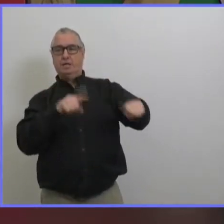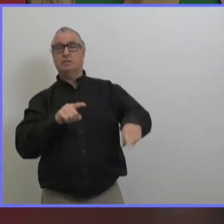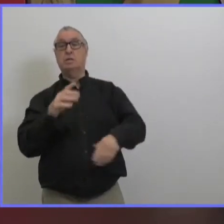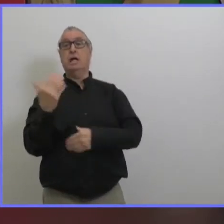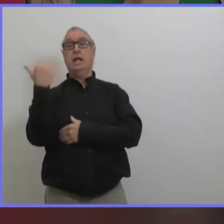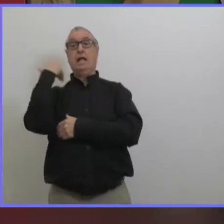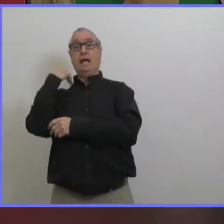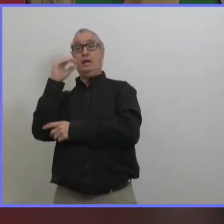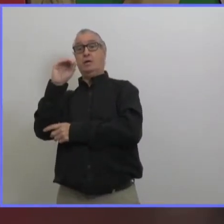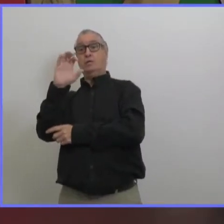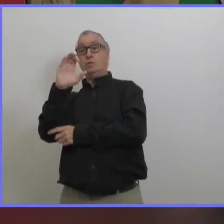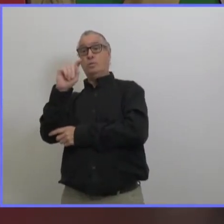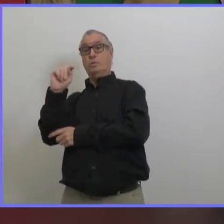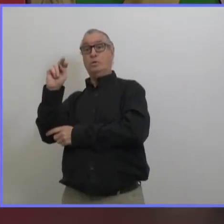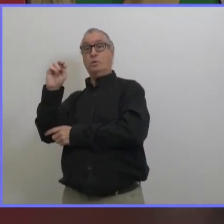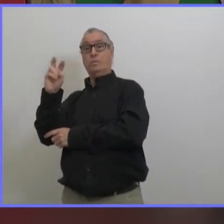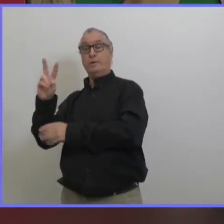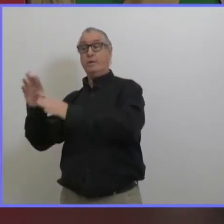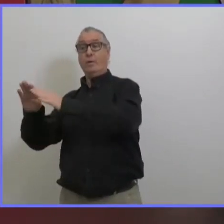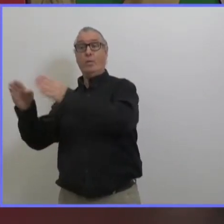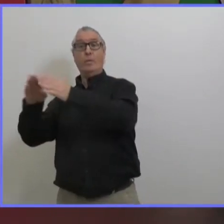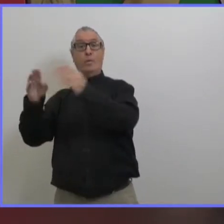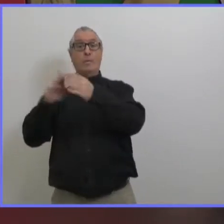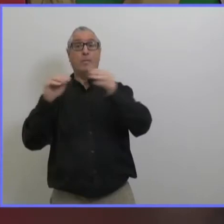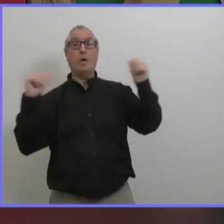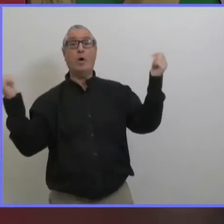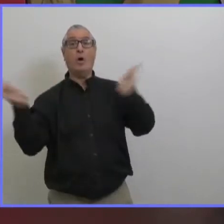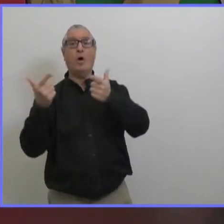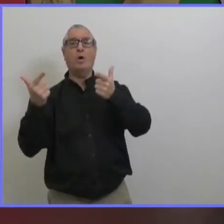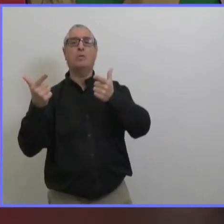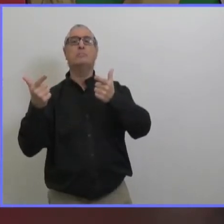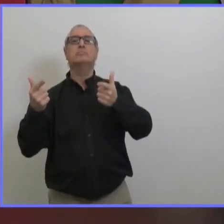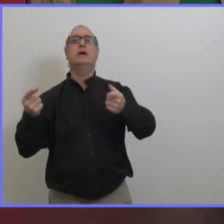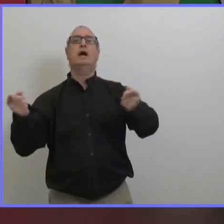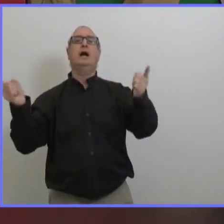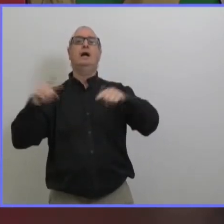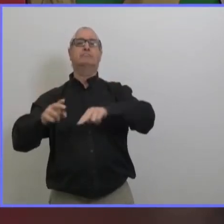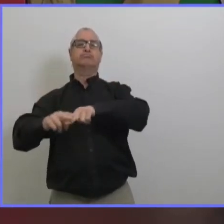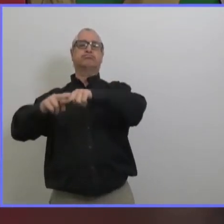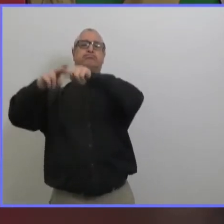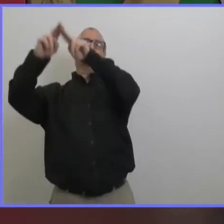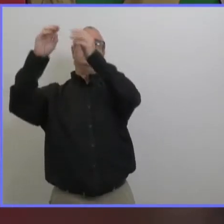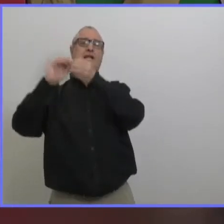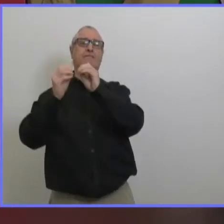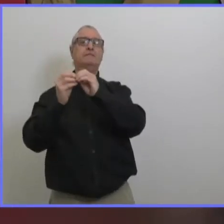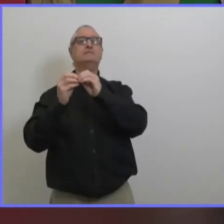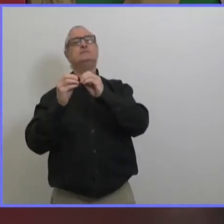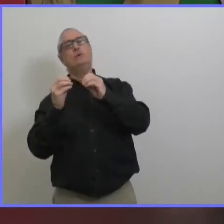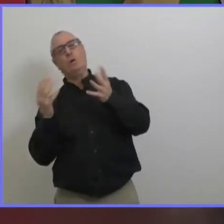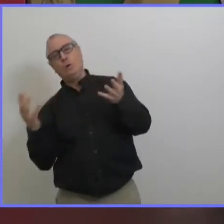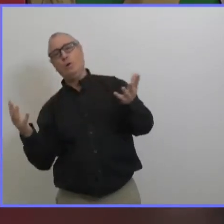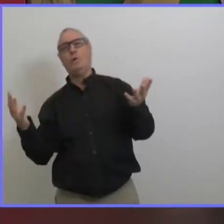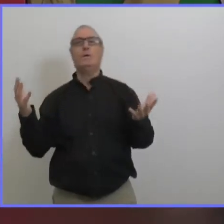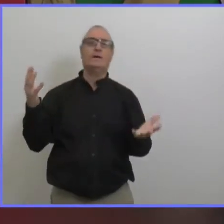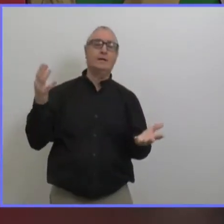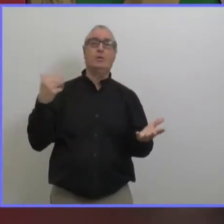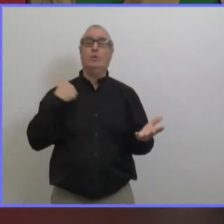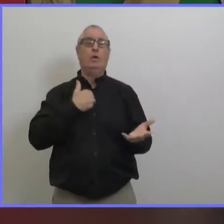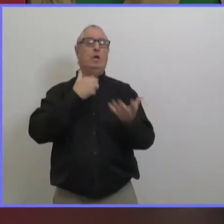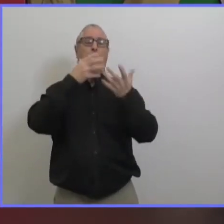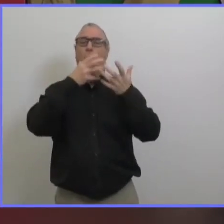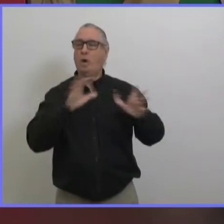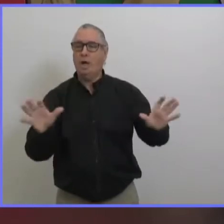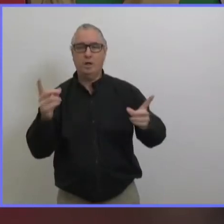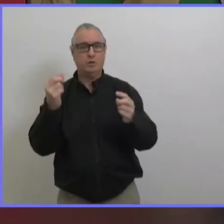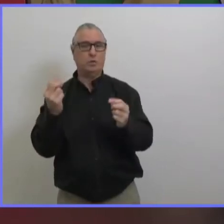où on était en octobre ça nous a mené à des chiffres qu'on a vu en novembre et en décembre ce qui veut dire que on ne peut pas tout réouvrir d'un coup donc